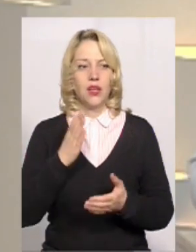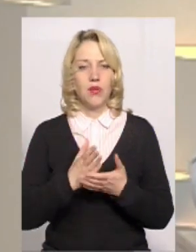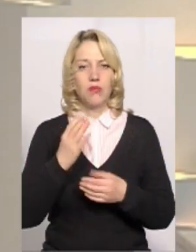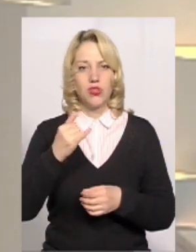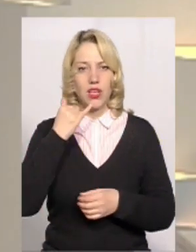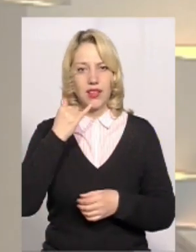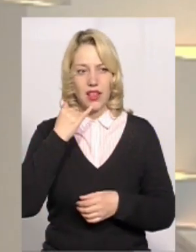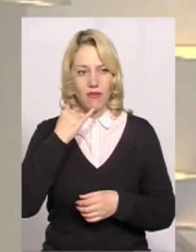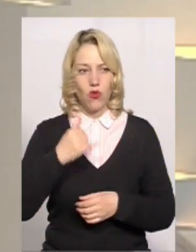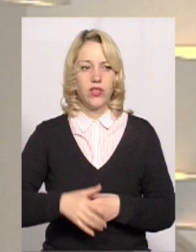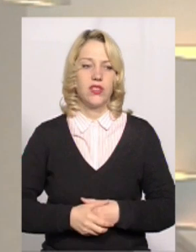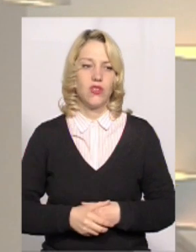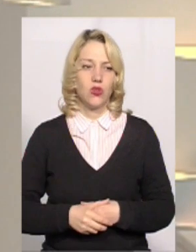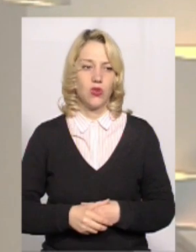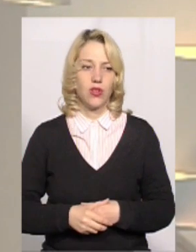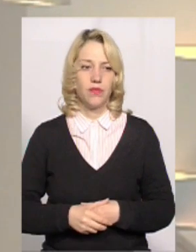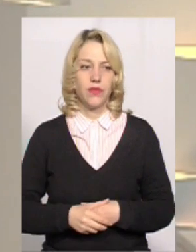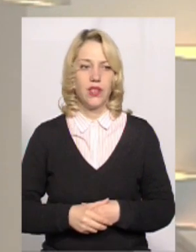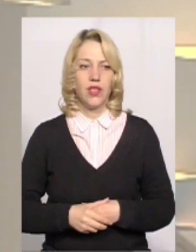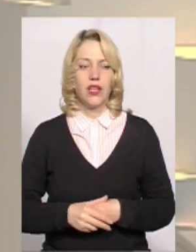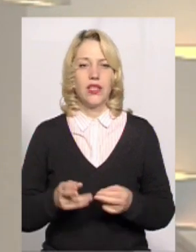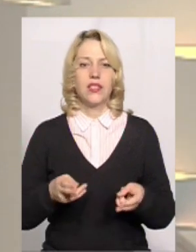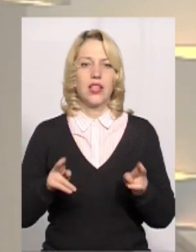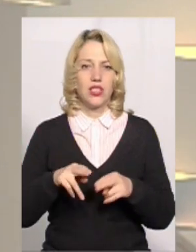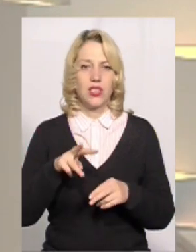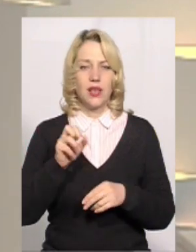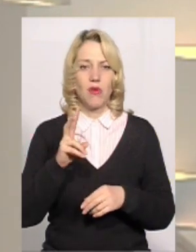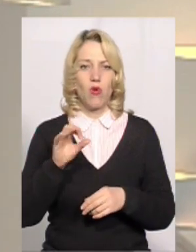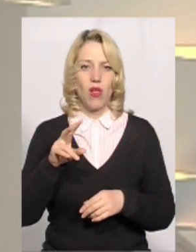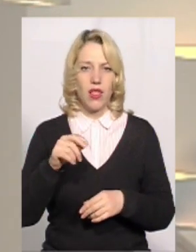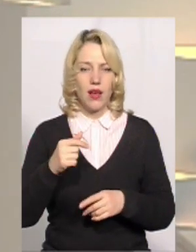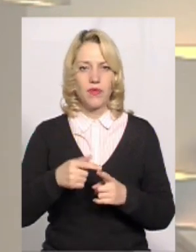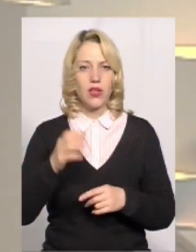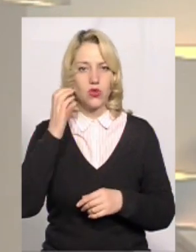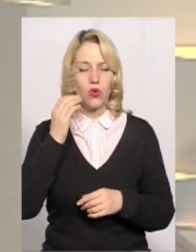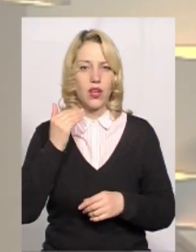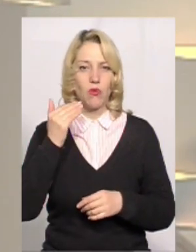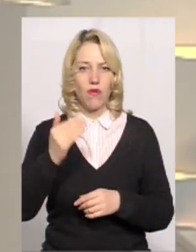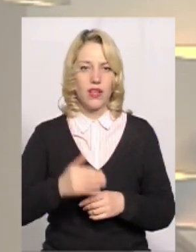ще телефонний дзвінок, і залишаємося з паном Миколою. Слухаємо вас.